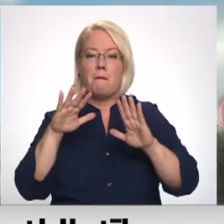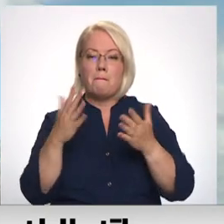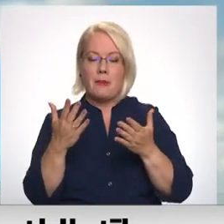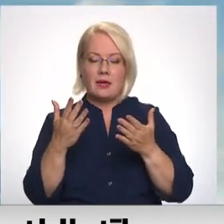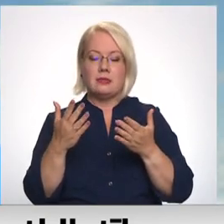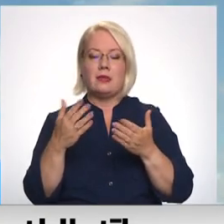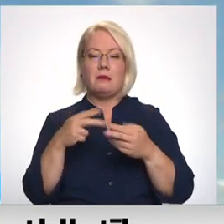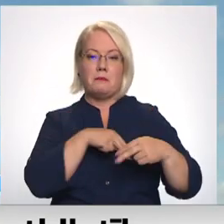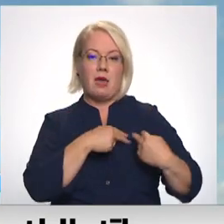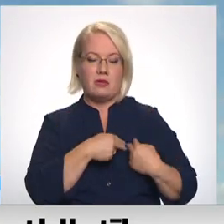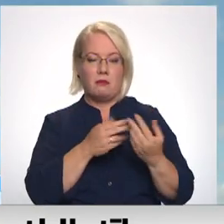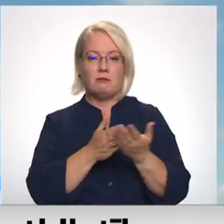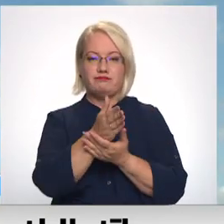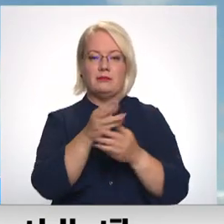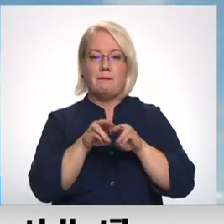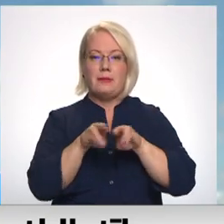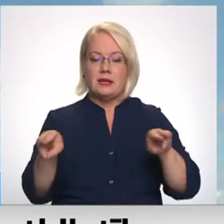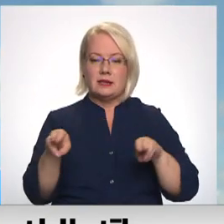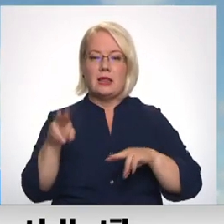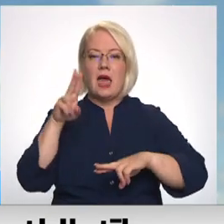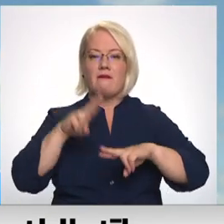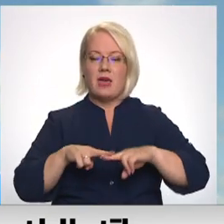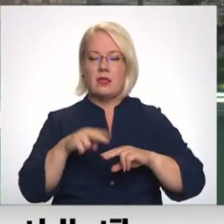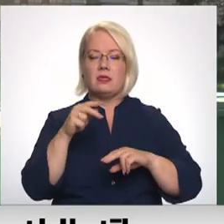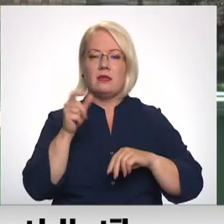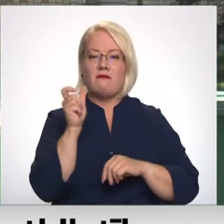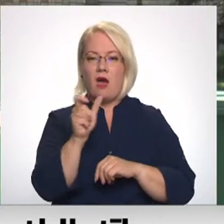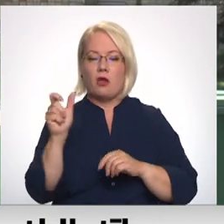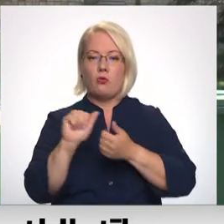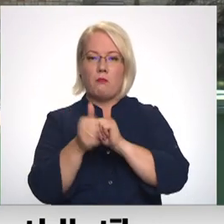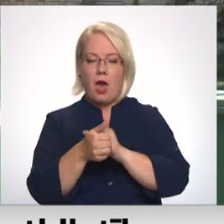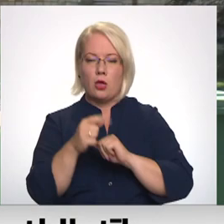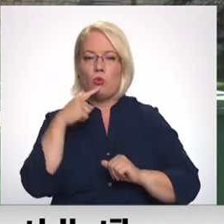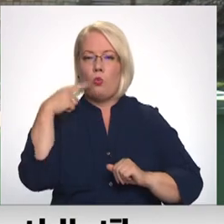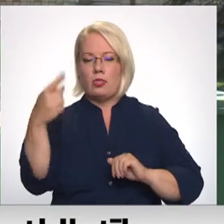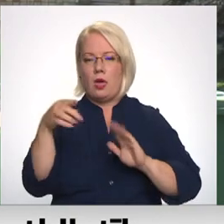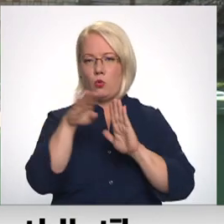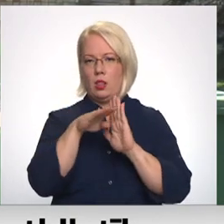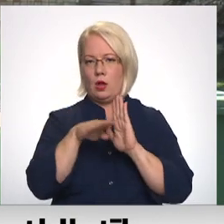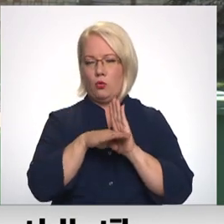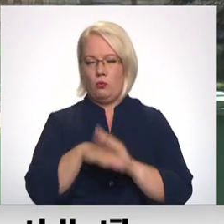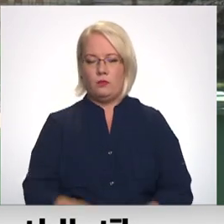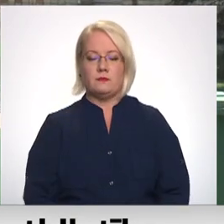ministrijā, lai vietvārdu mājaņa tiktu noteikti ar likumu. Sandra Leitāni, Andras Pāns, Vidzemes TV.